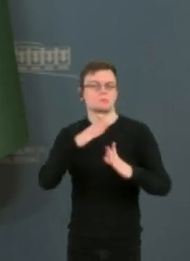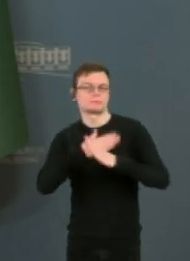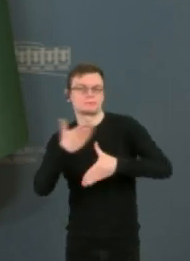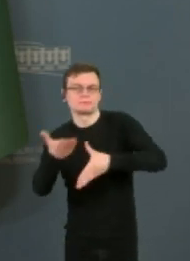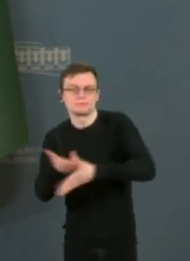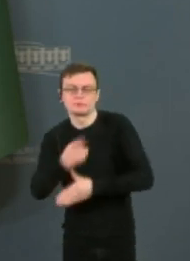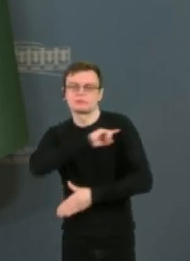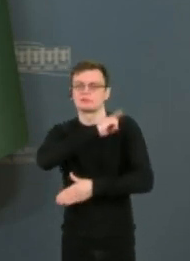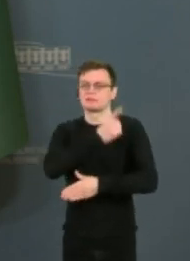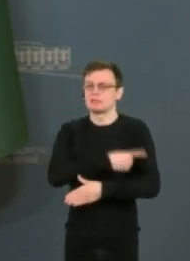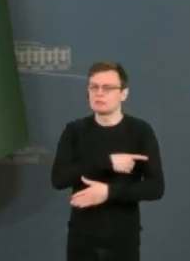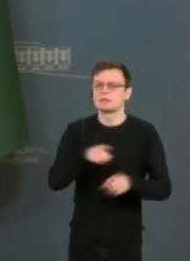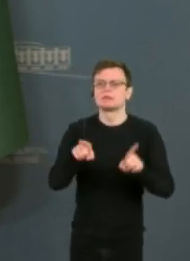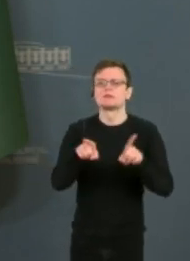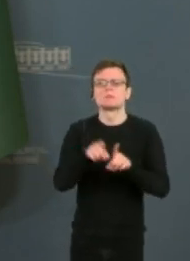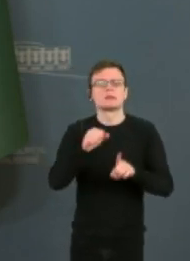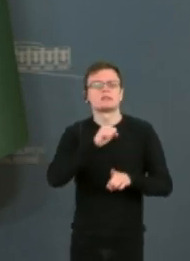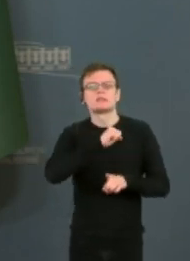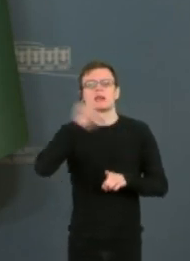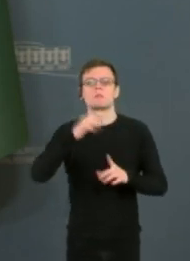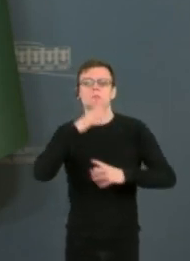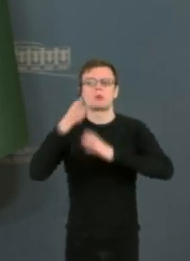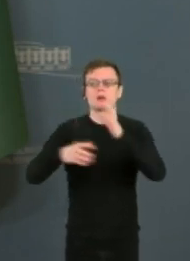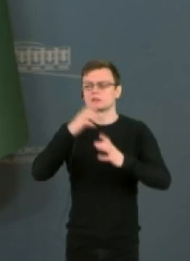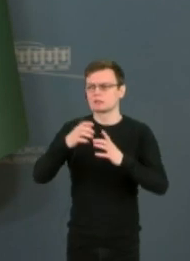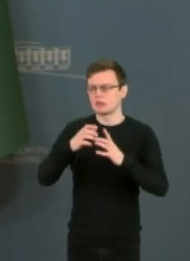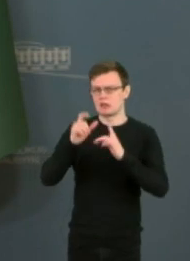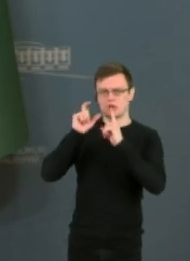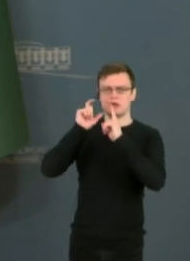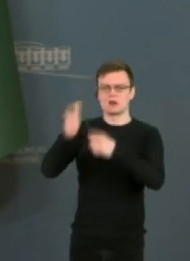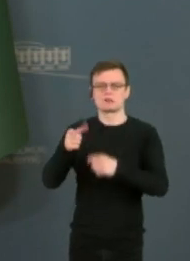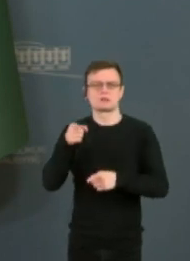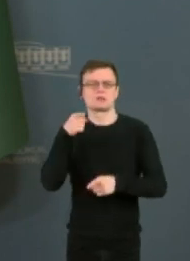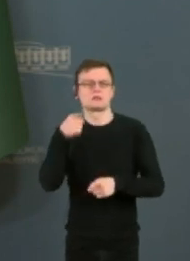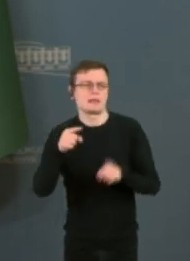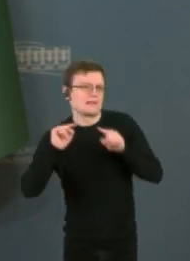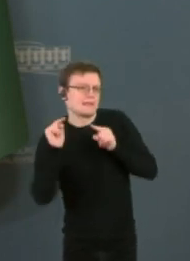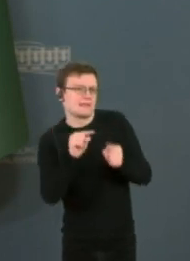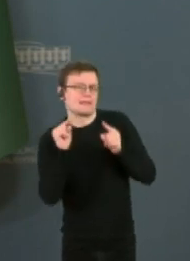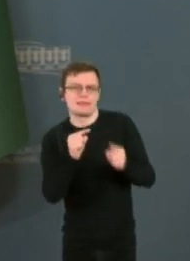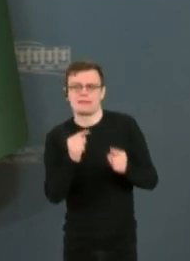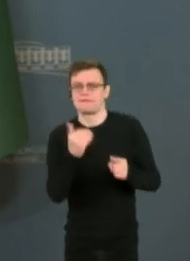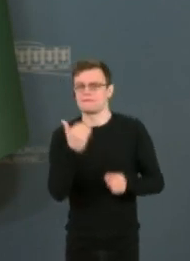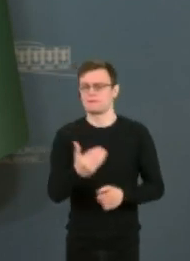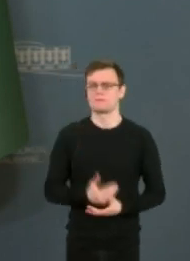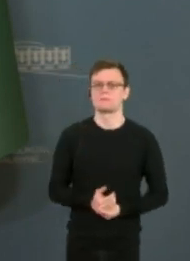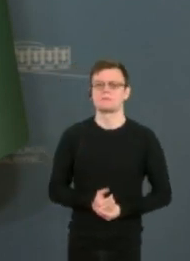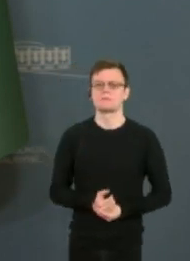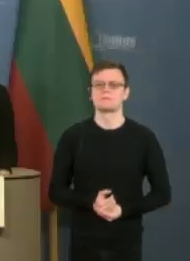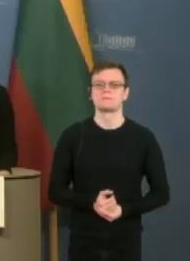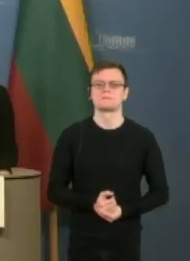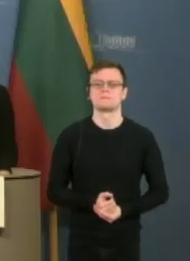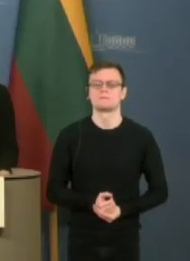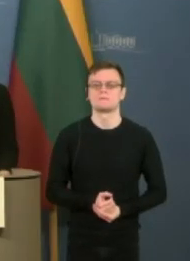taip pat stiprinti demokratinio pasaulio atsaką į visas šitas nedemokratinės pastangas. Ačiū.